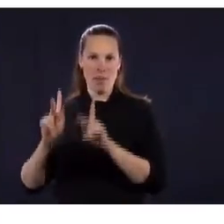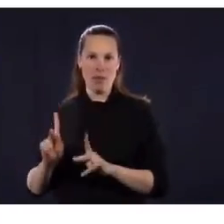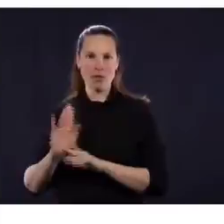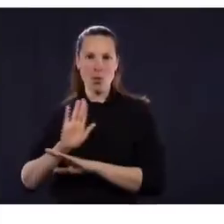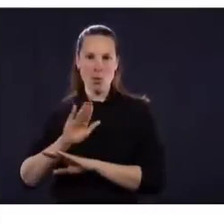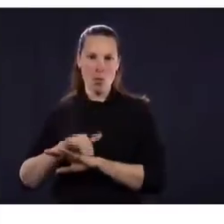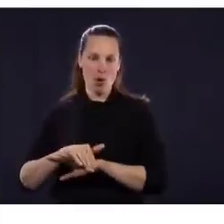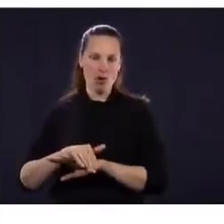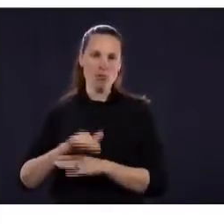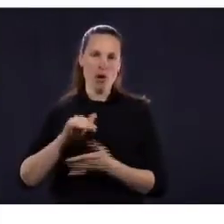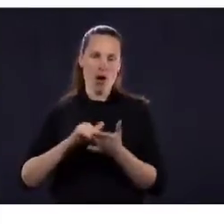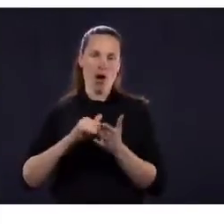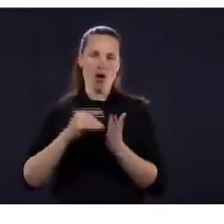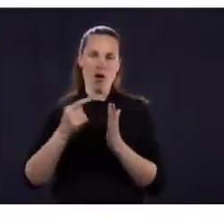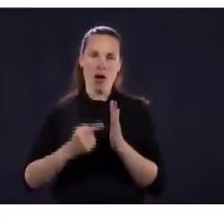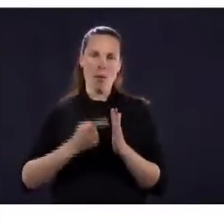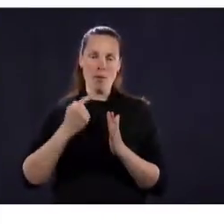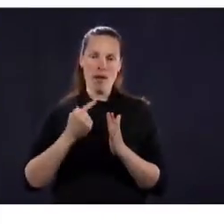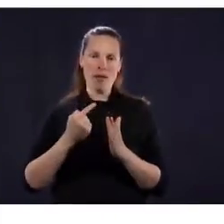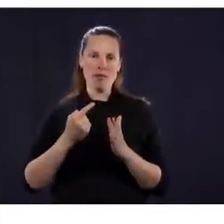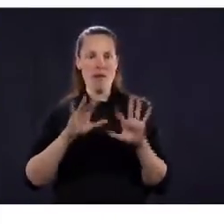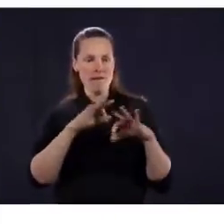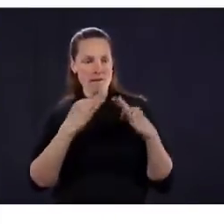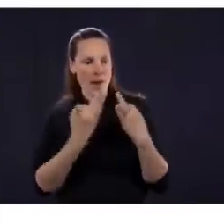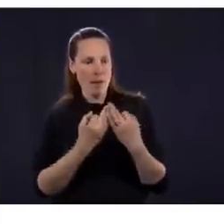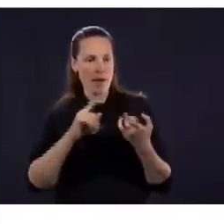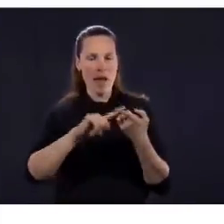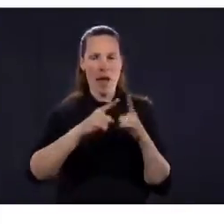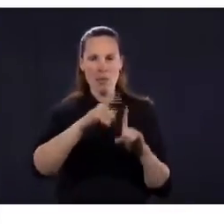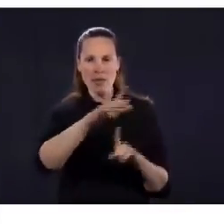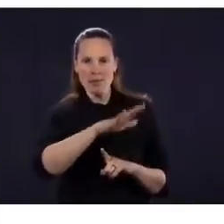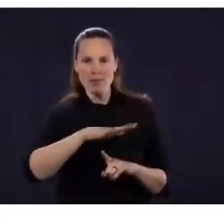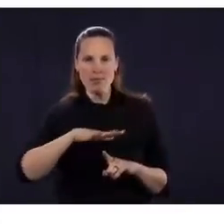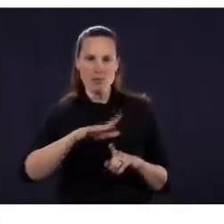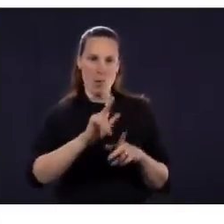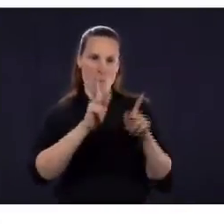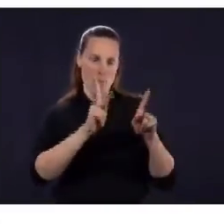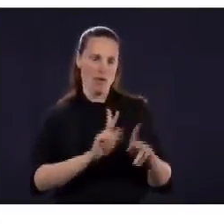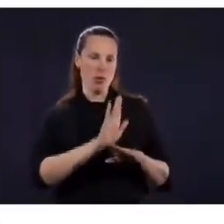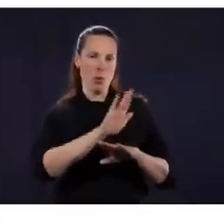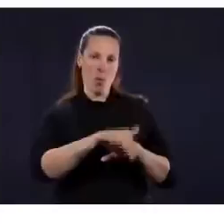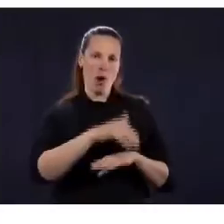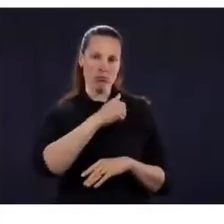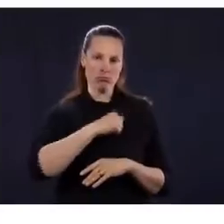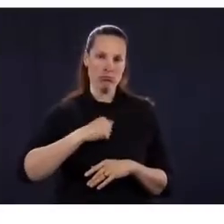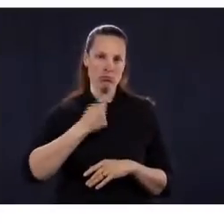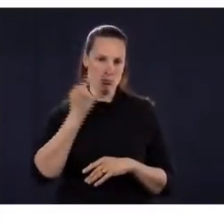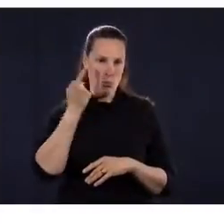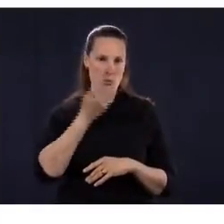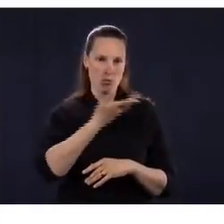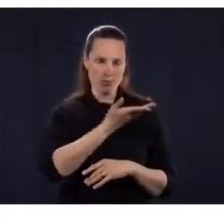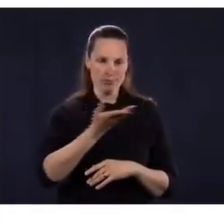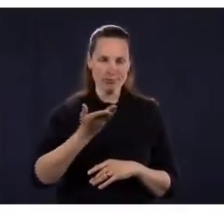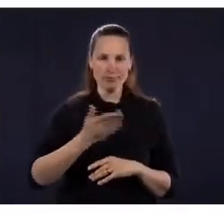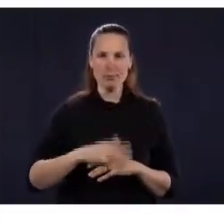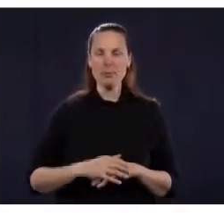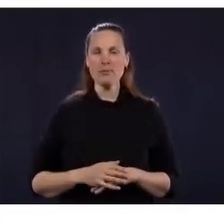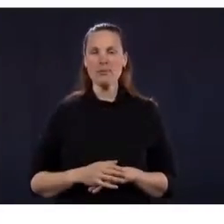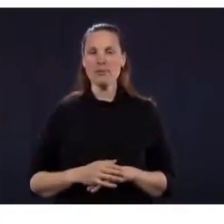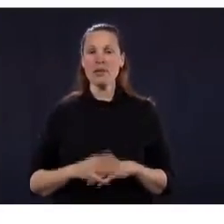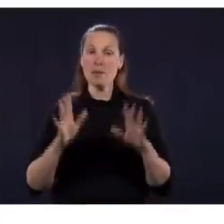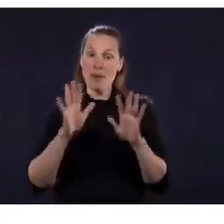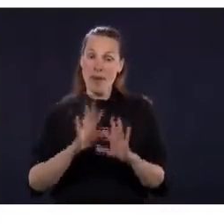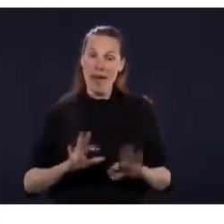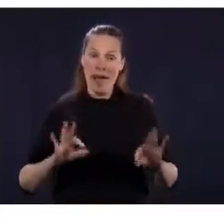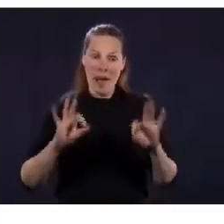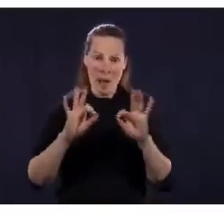soins de longue durée. Sur 75 décès, il en a 72 qui viennent des centres de soins de longue durée.